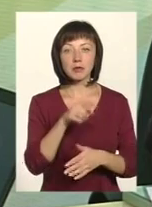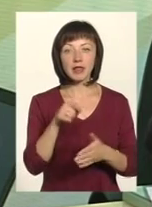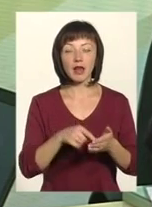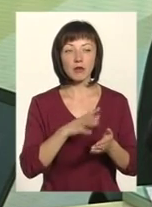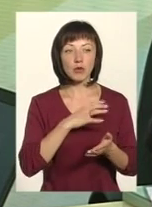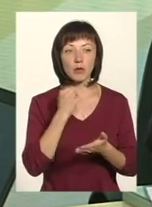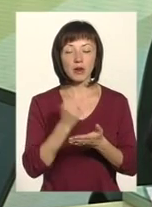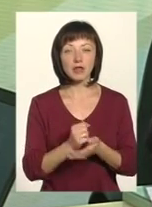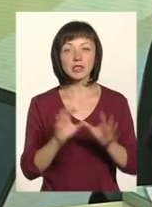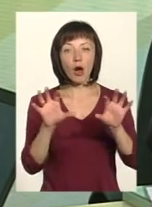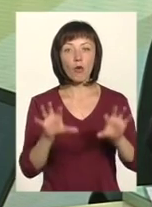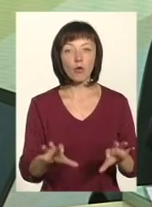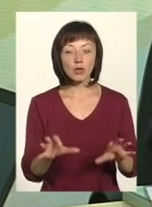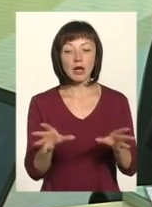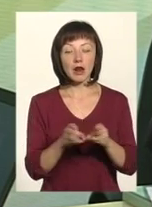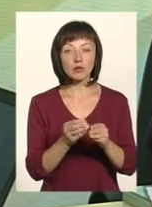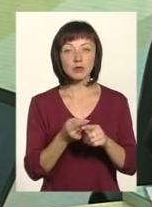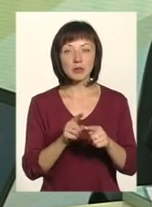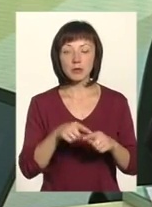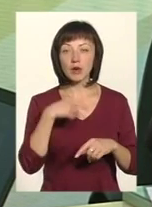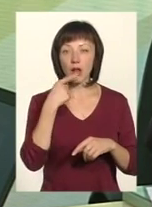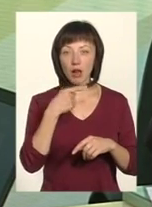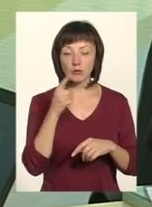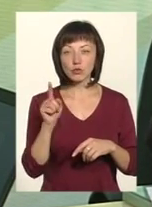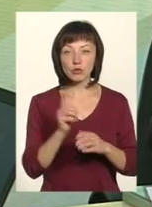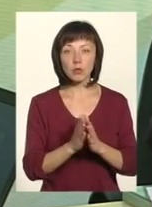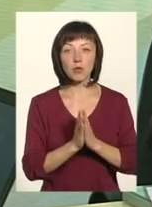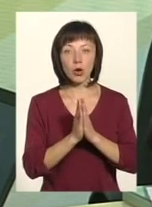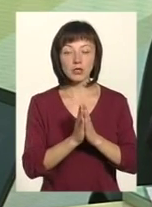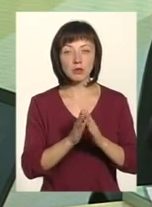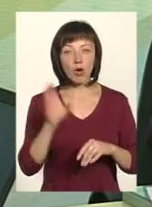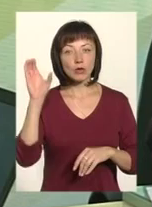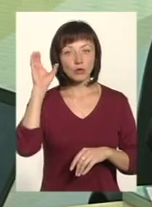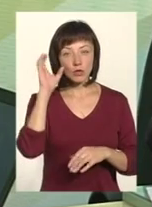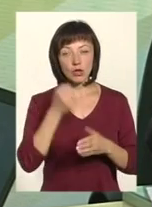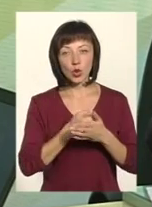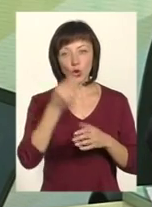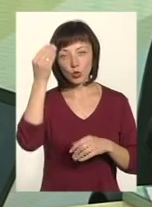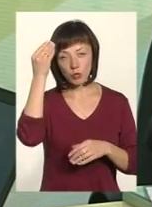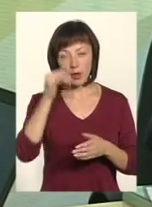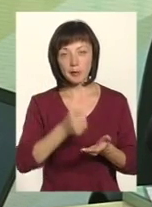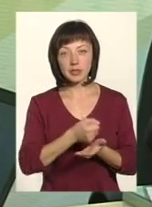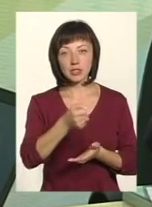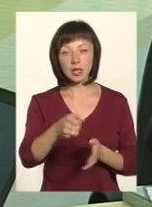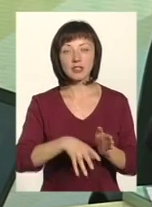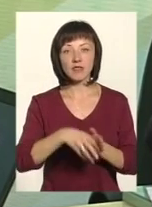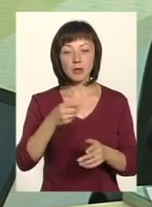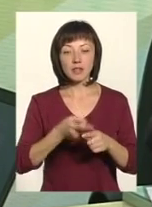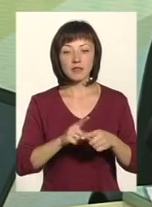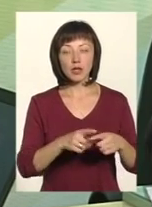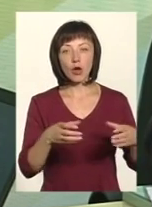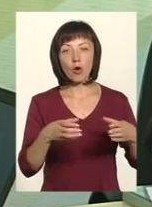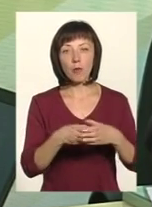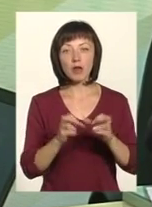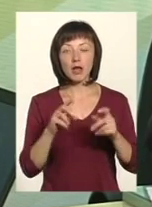прийнято в правовому полі, ми разом з тим кажемо, що просимо дослухатися до думки і призначити вибори в цих громадах